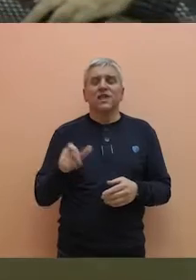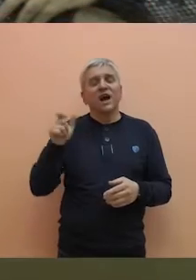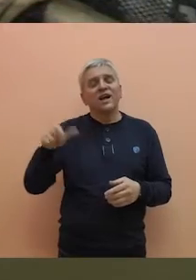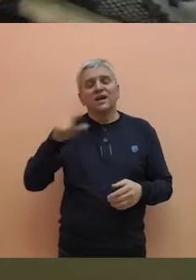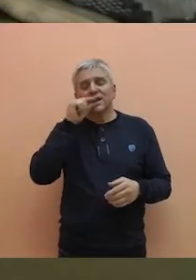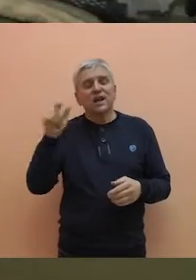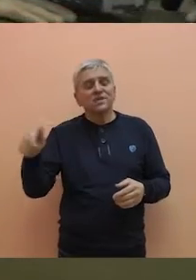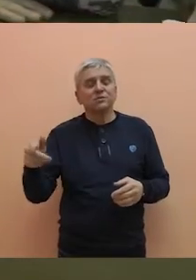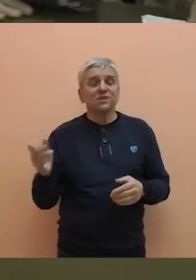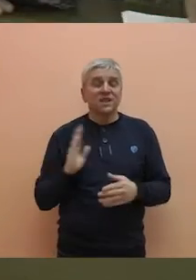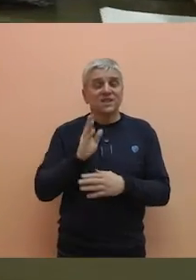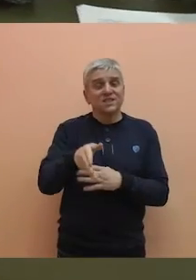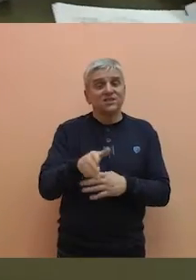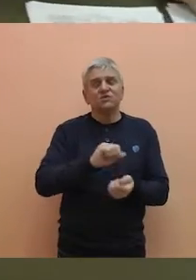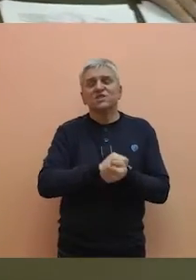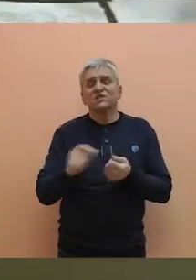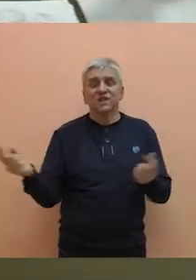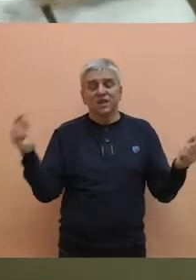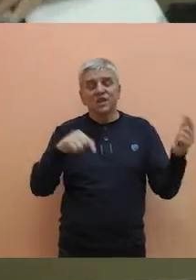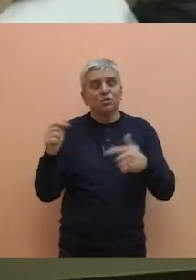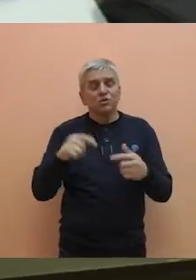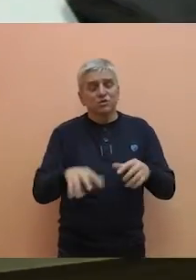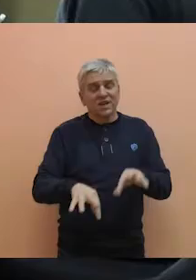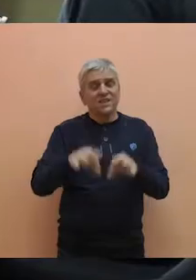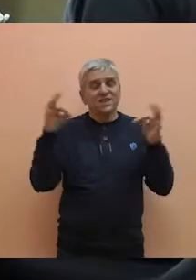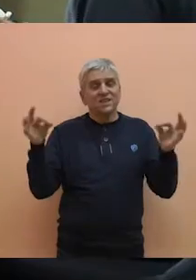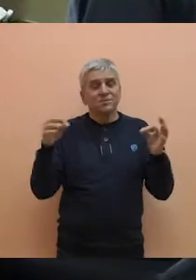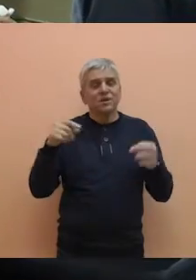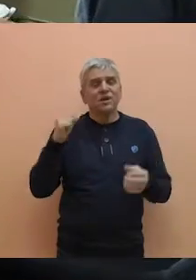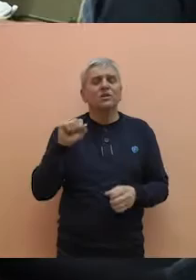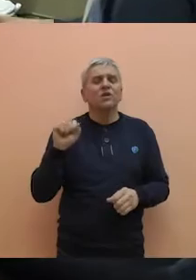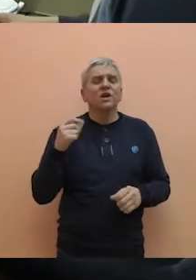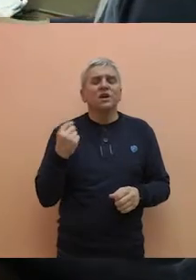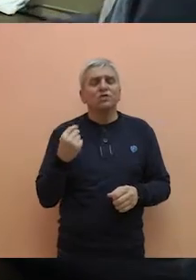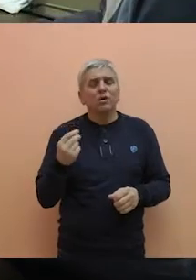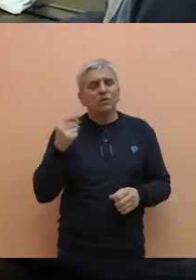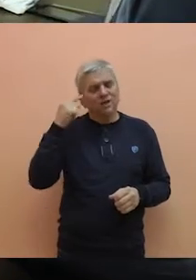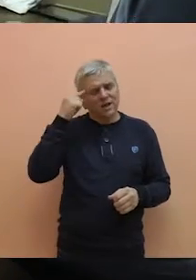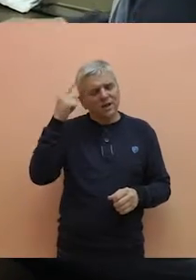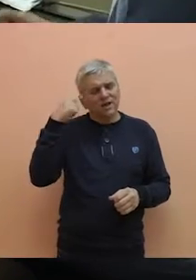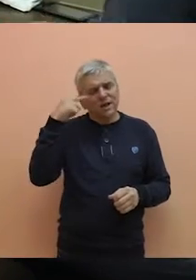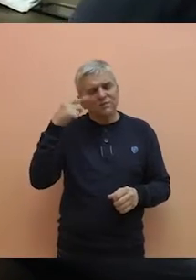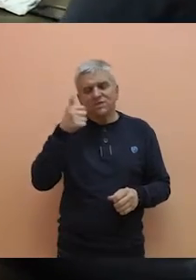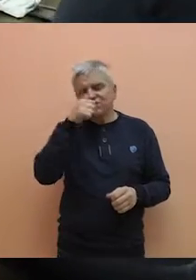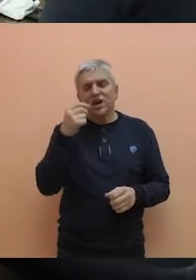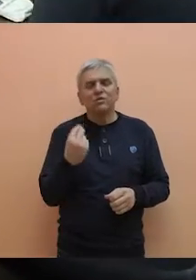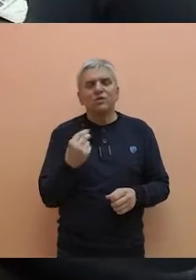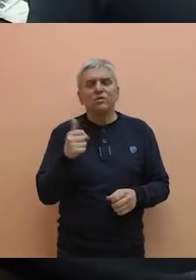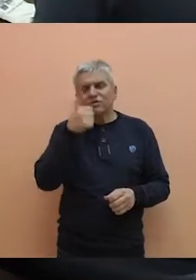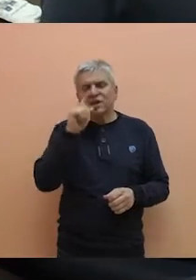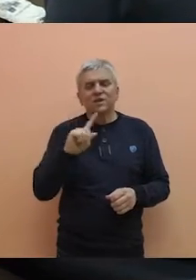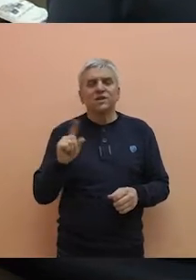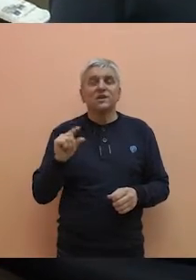Bečeja je da izadju svi na izbore, da daju svoj glas, da razmisle dobro šta im je dobro, šta nije dobro